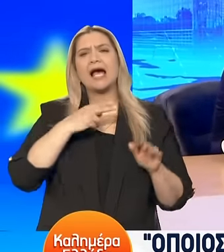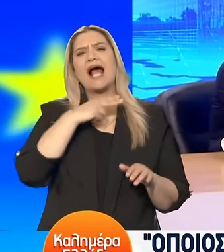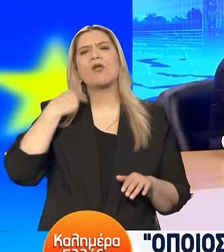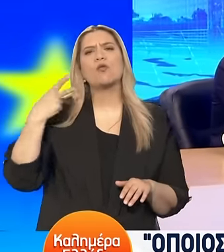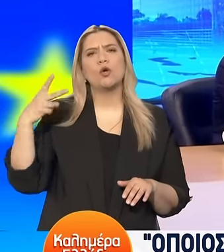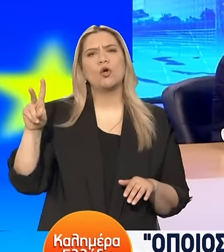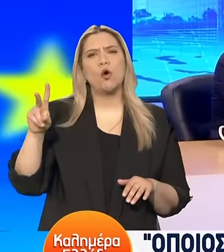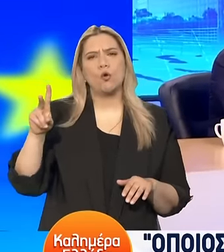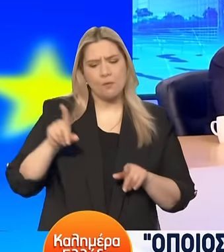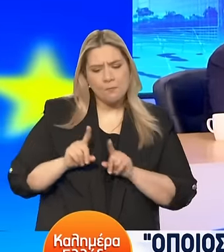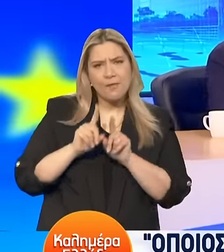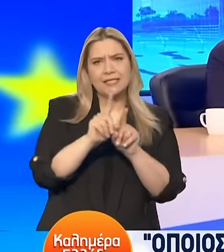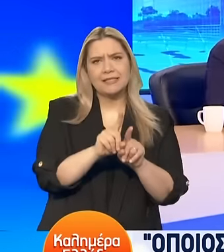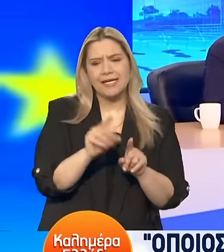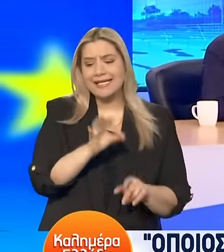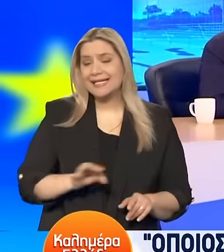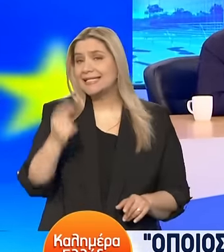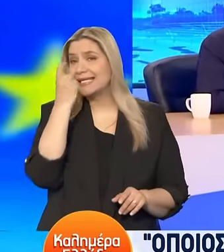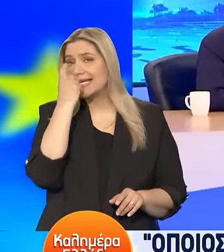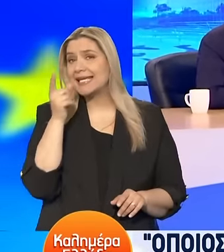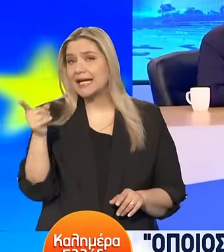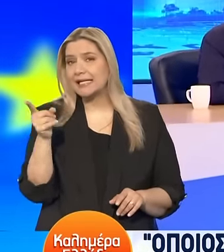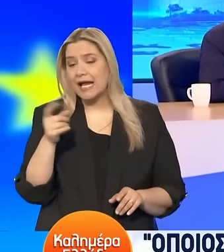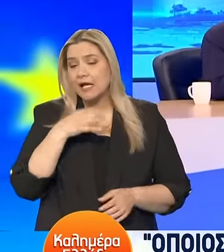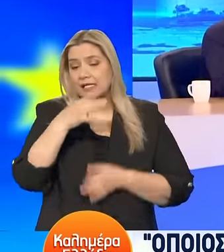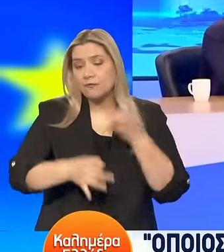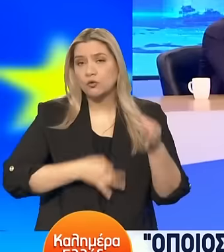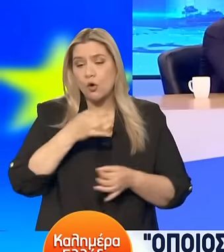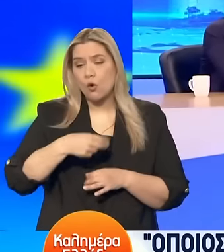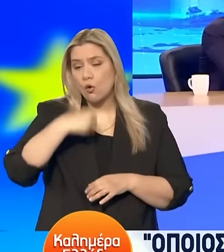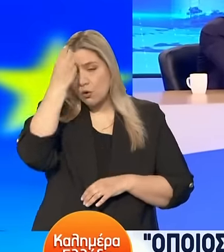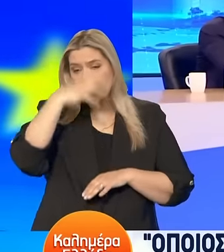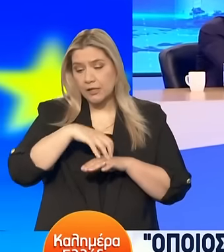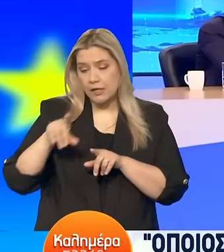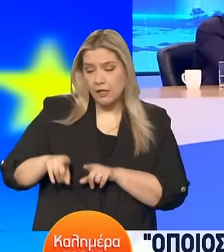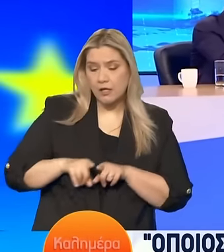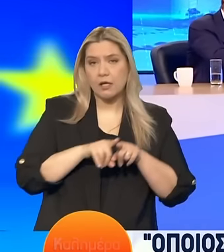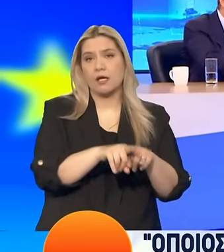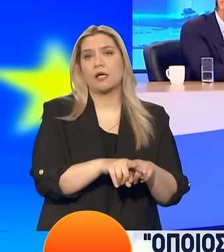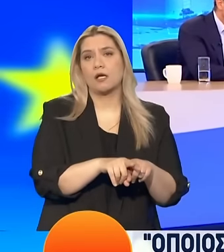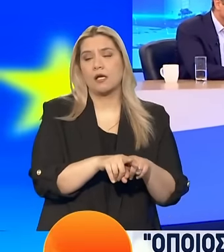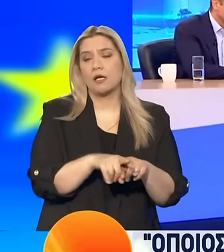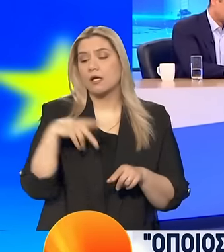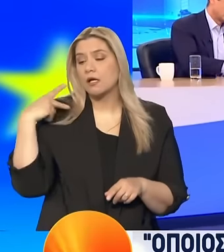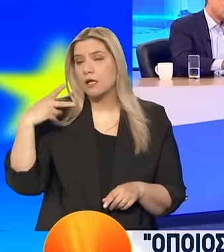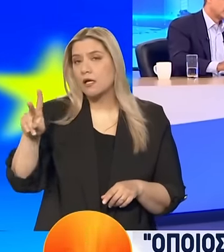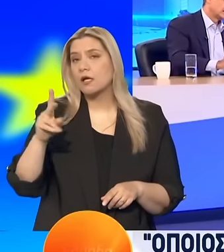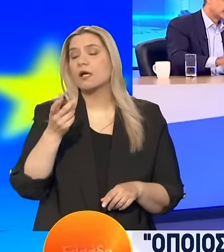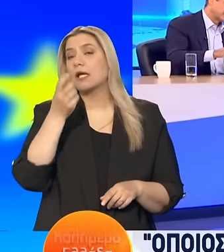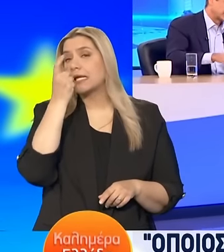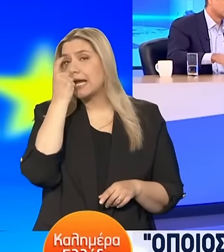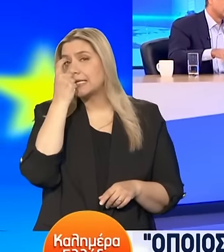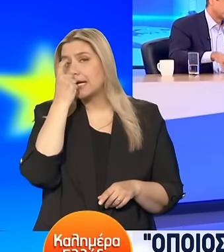Μαζί ήταν δίπλα Γι' αυτό έγινε η αναφορά στην εκκλησία Επειδή μου την έφερε ο επίσκοπος της Κέρκυρας Λοιπόν,